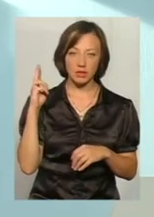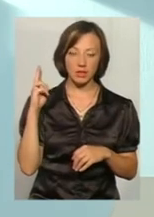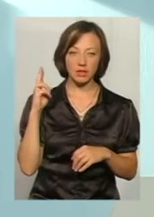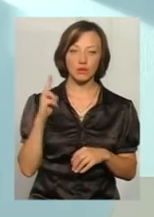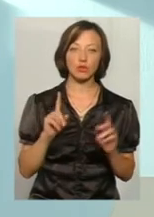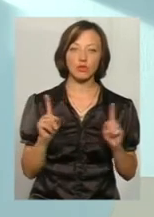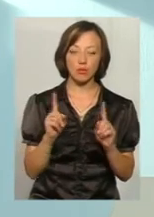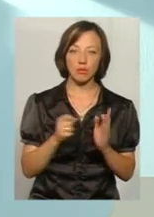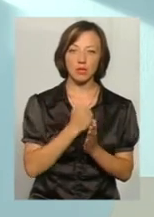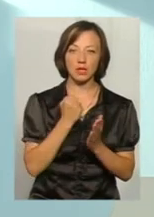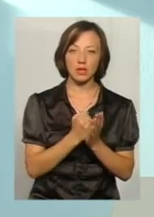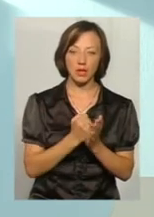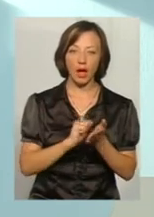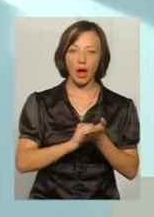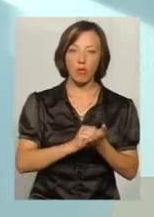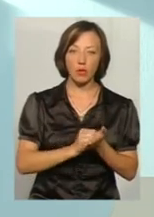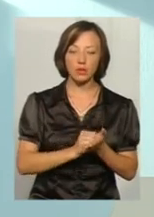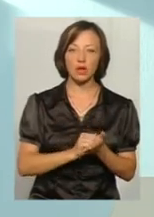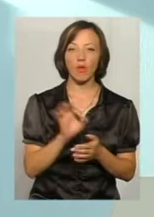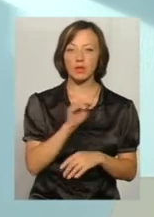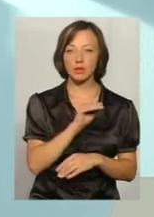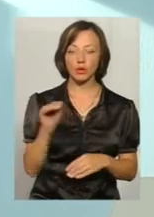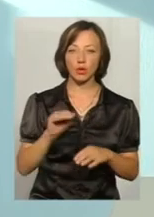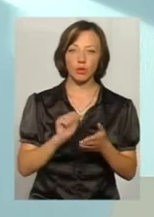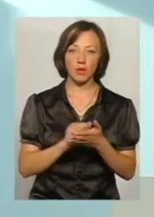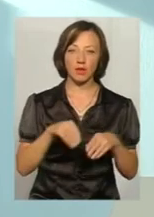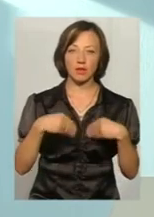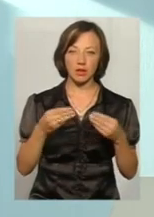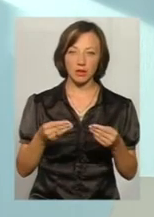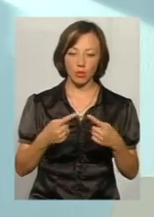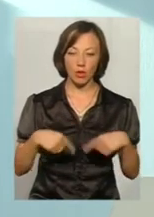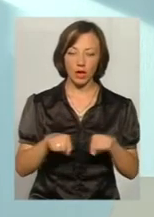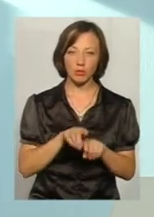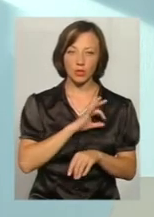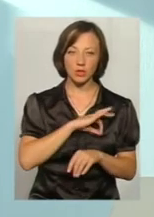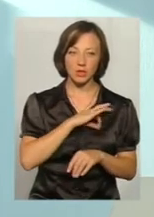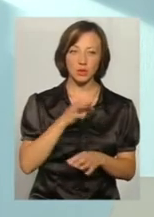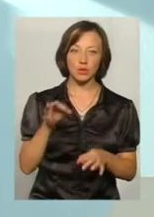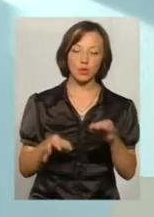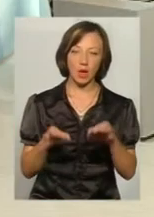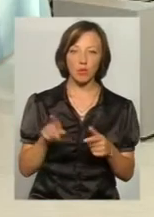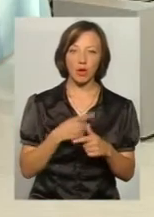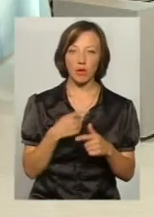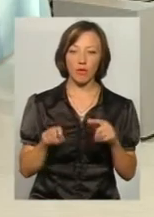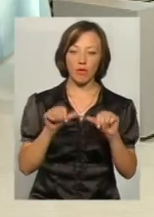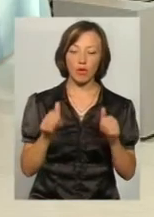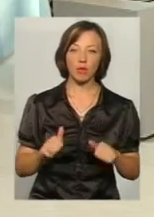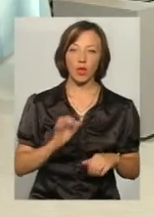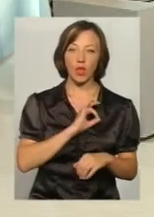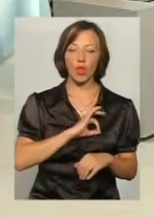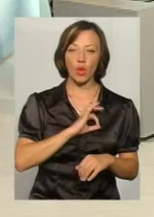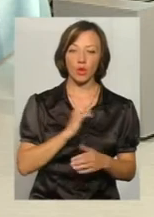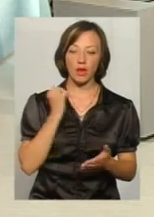скажімо, для того, щоб проставити апостоль на офіційному документі, які видаються органами юстиції, судами або оформлюються нотаріусами,